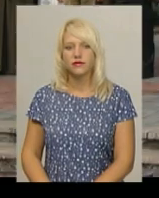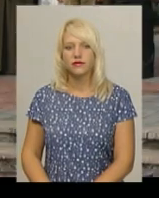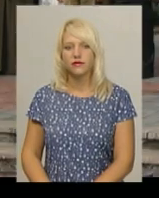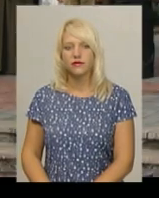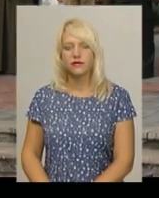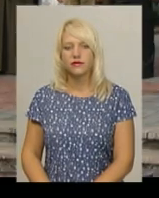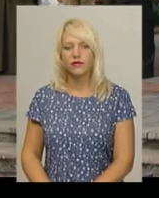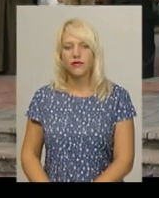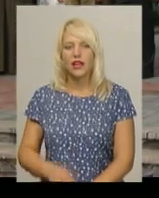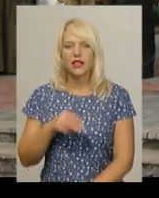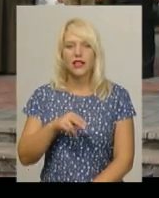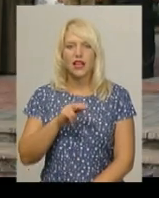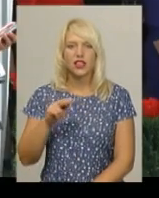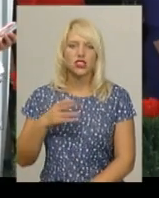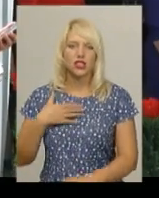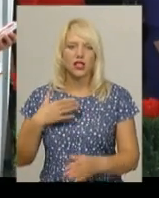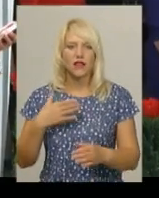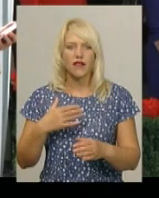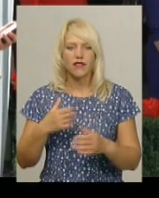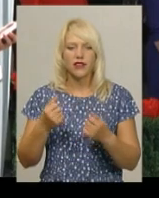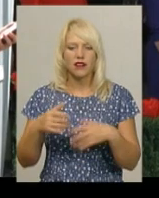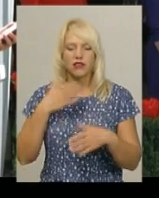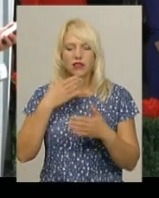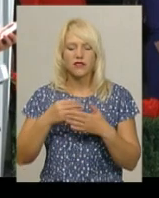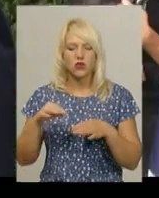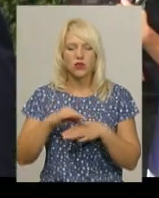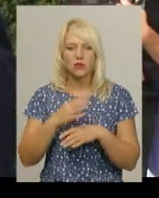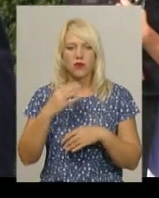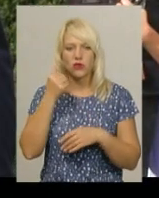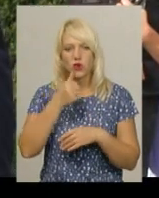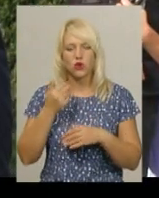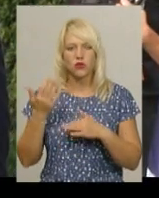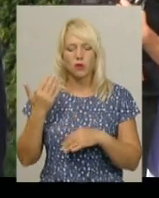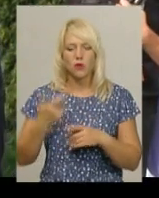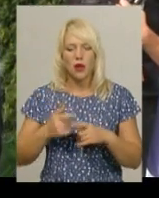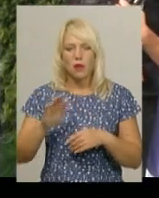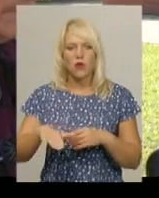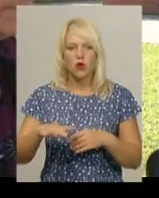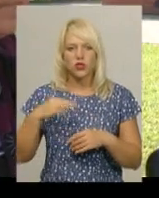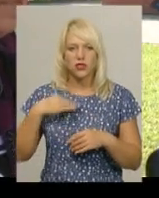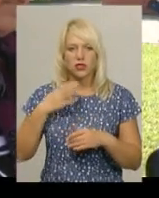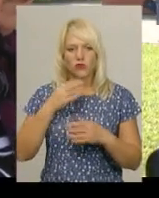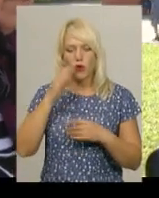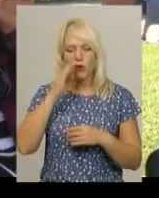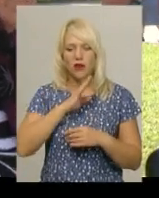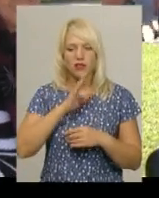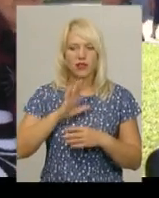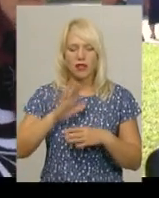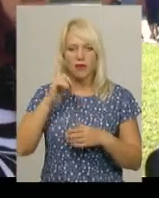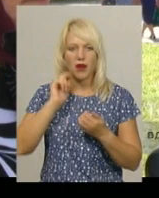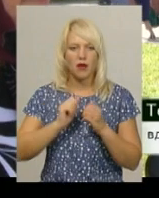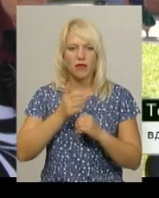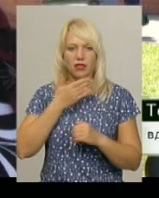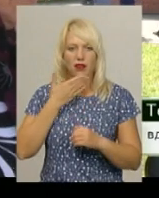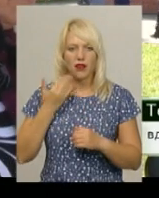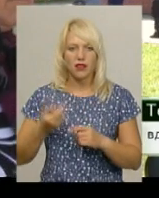Тетяна Чижик втратила чоловіка п'ять років тому. Її менший син свого батька, капітана міліції, не пам'ятає. 31 рік був моєму